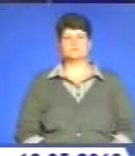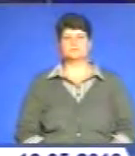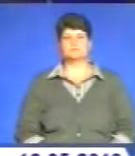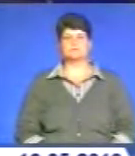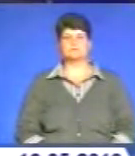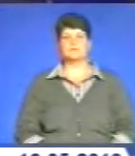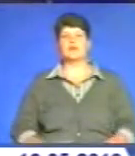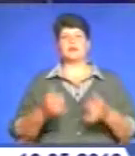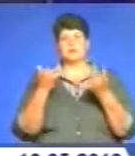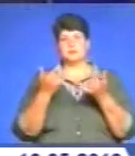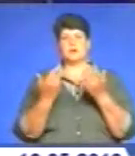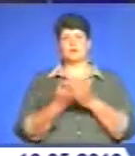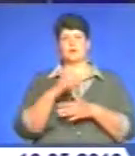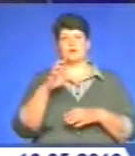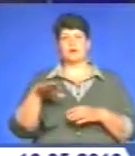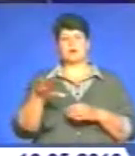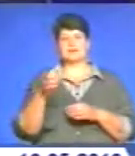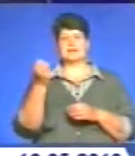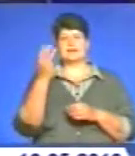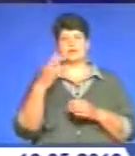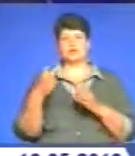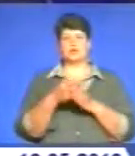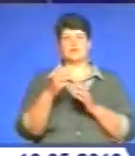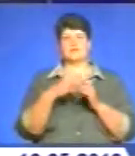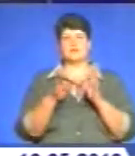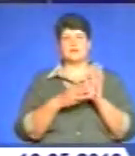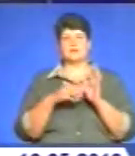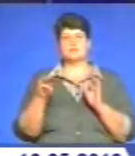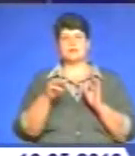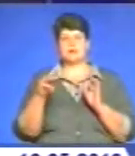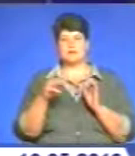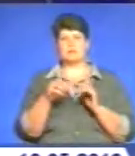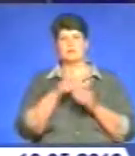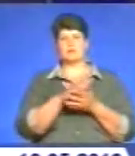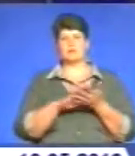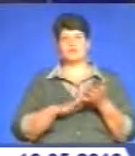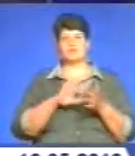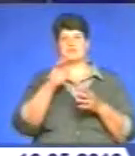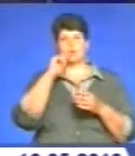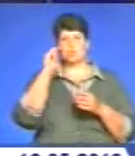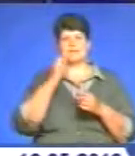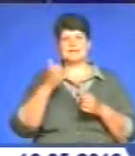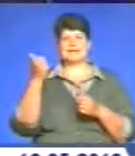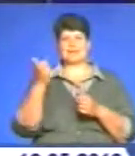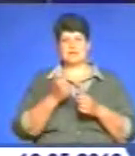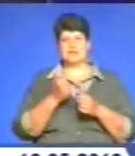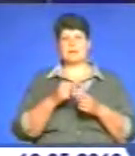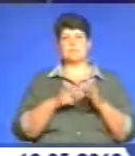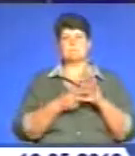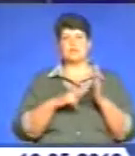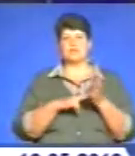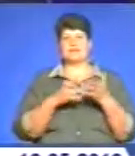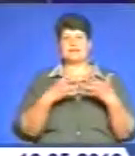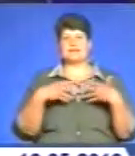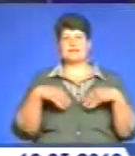А тепер до новин краю. З 13 по 18 травня триває всеукраїнський тиждень планування сім'ї та репродуктивного